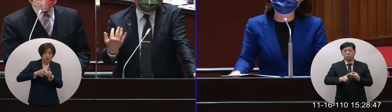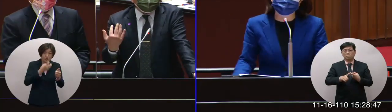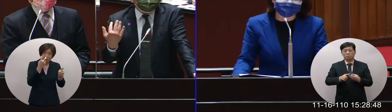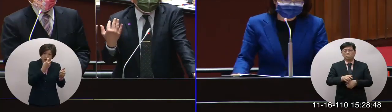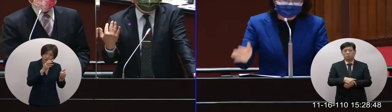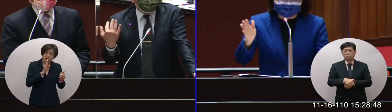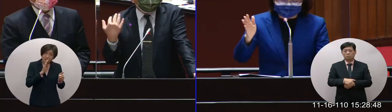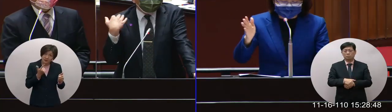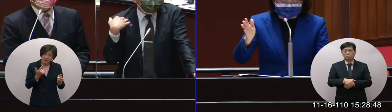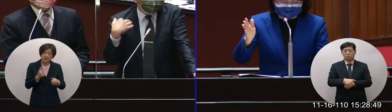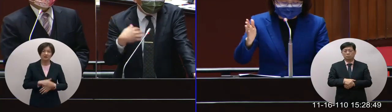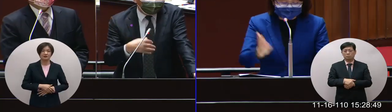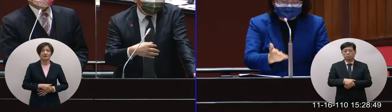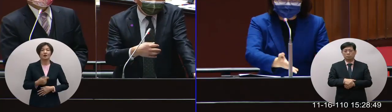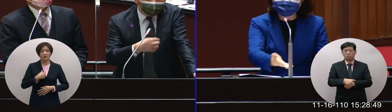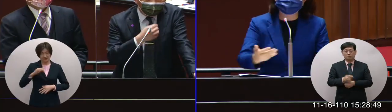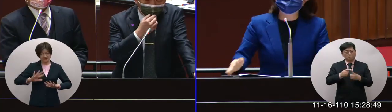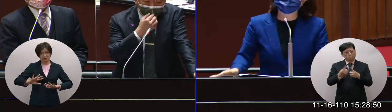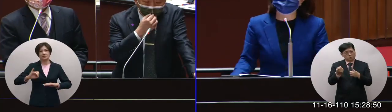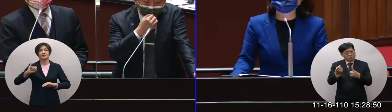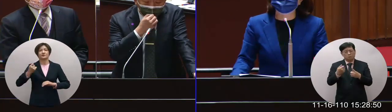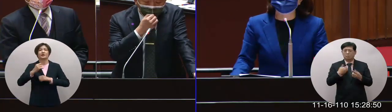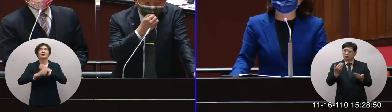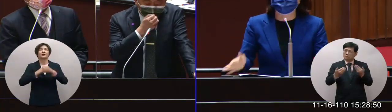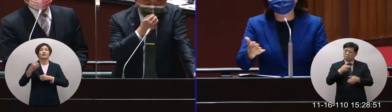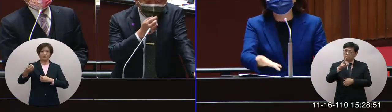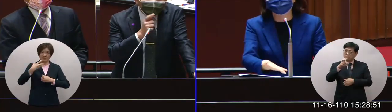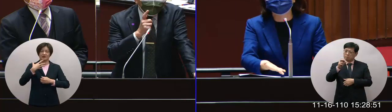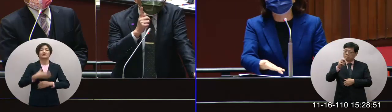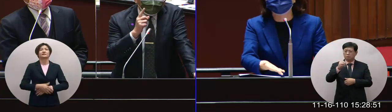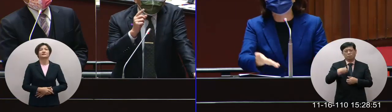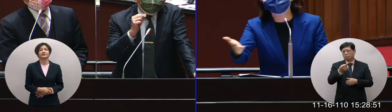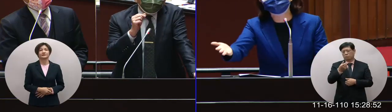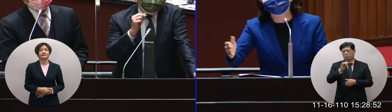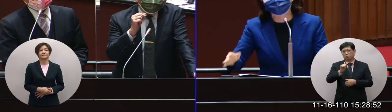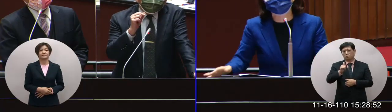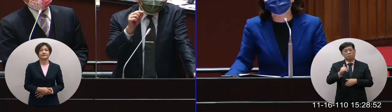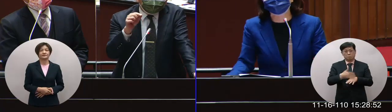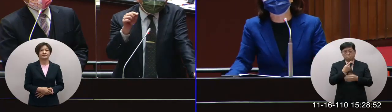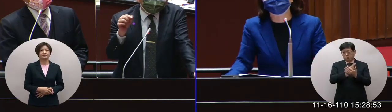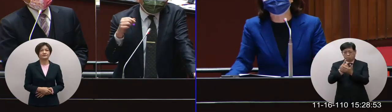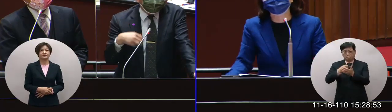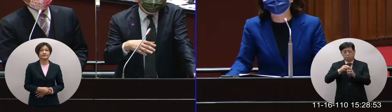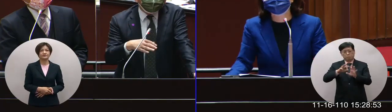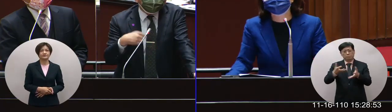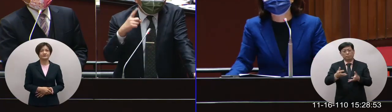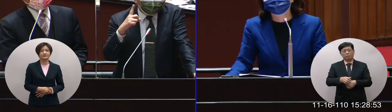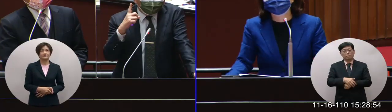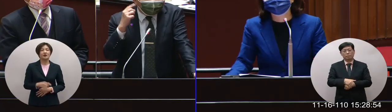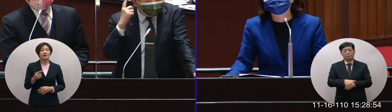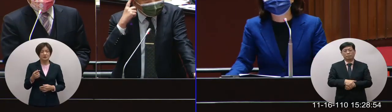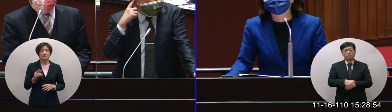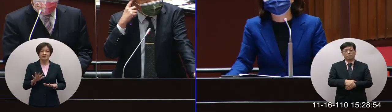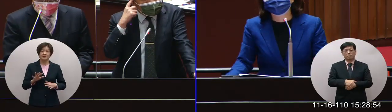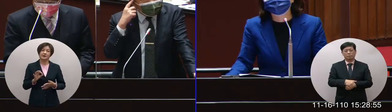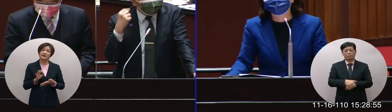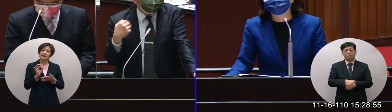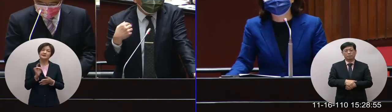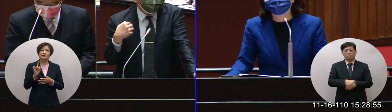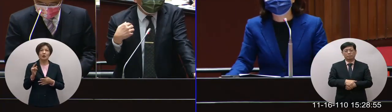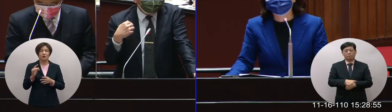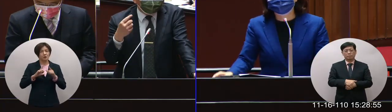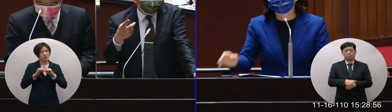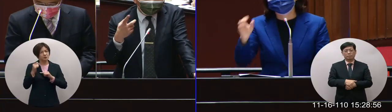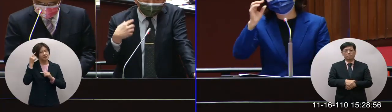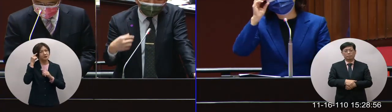因為人數不會多最多最多七十七萬我相信不會那麼多因為不會每個人都要出國啊擔憂的啦我會去想